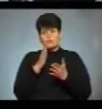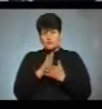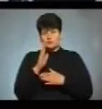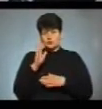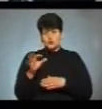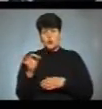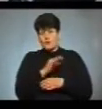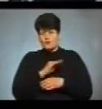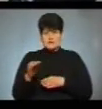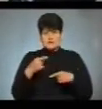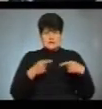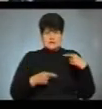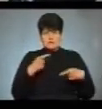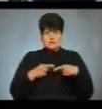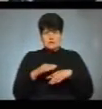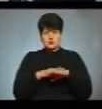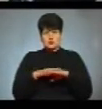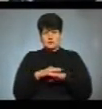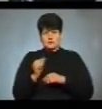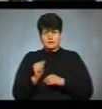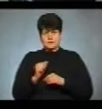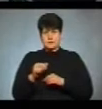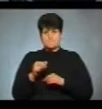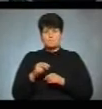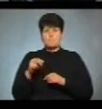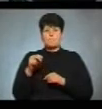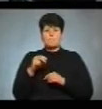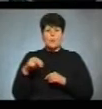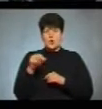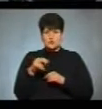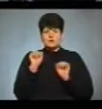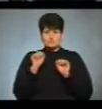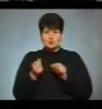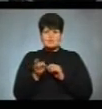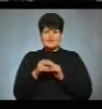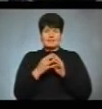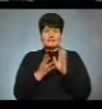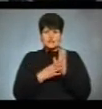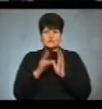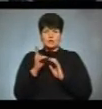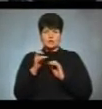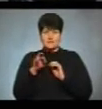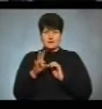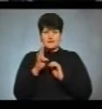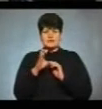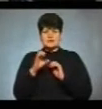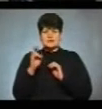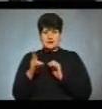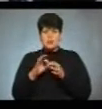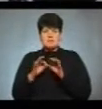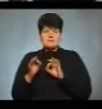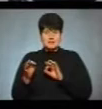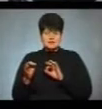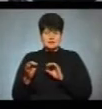офіційні дебати на Суспільному. Порошенко зможе прийти 19-го квітня і на НСК Олімпійський,